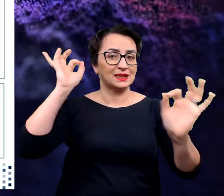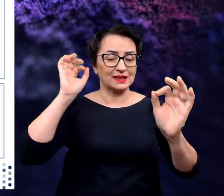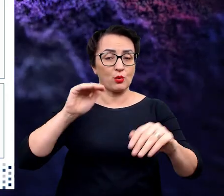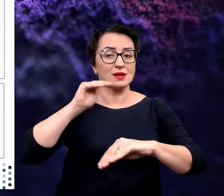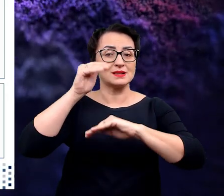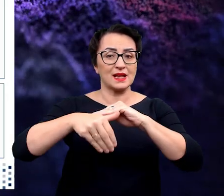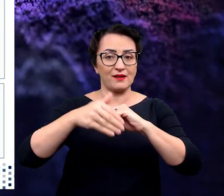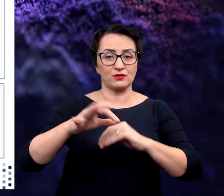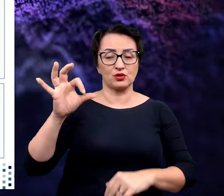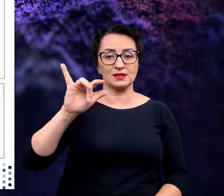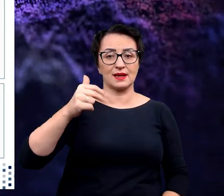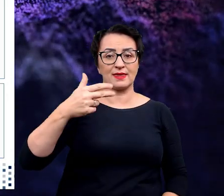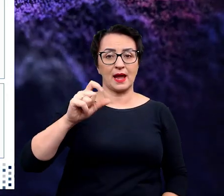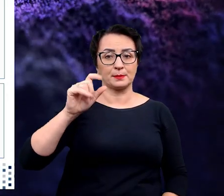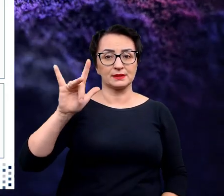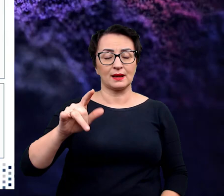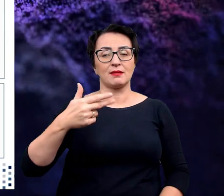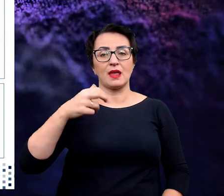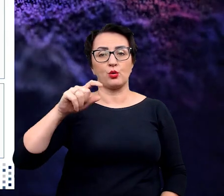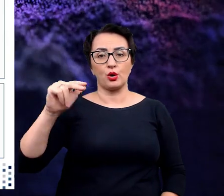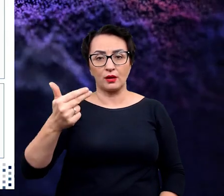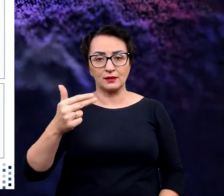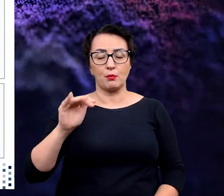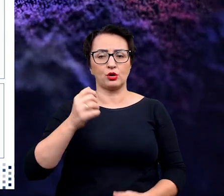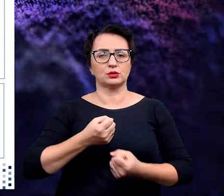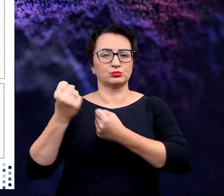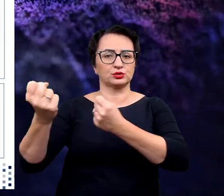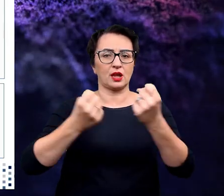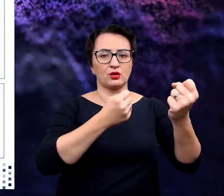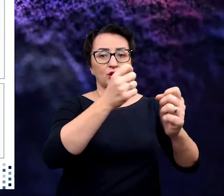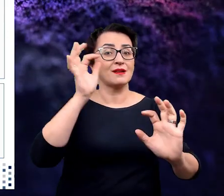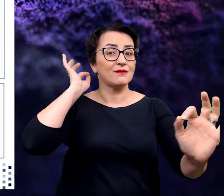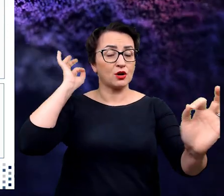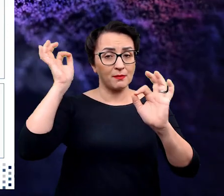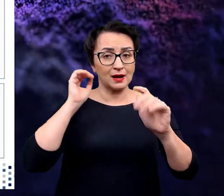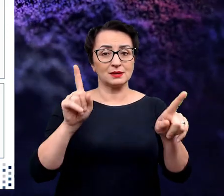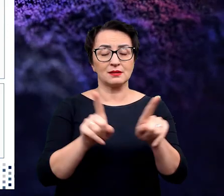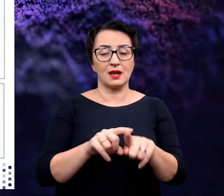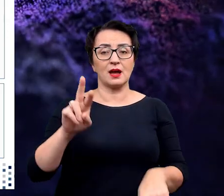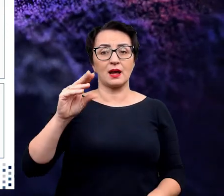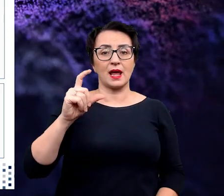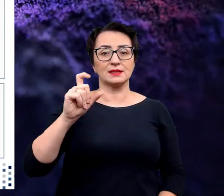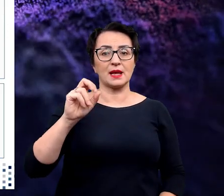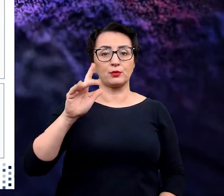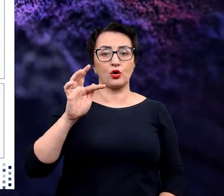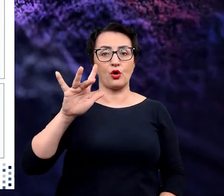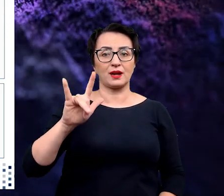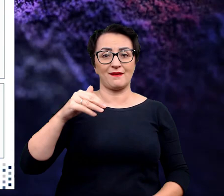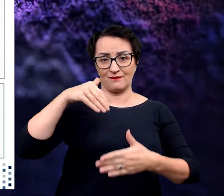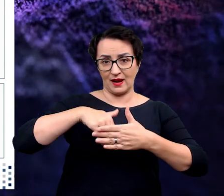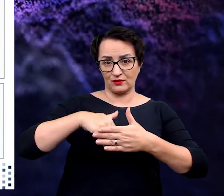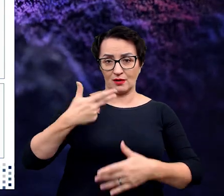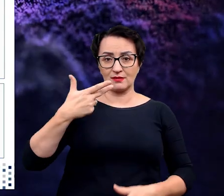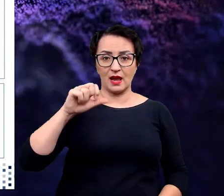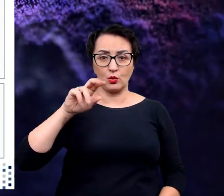sygnały na zewnątrz synapsy w neuronie. Można transportować informacje i receptory